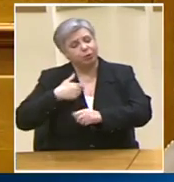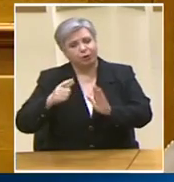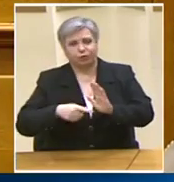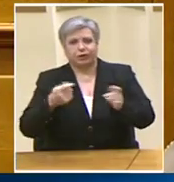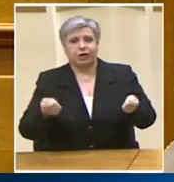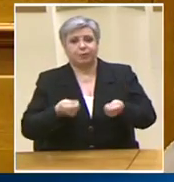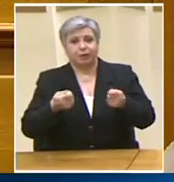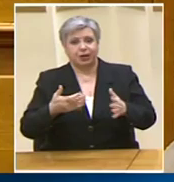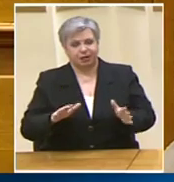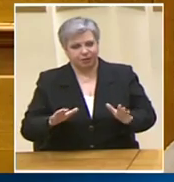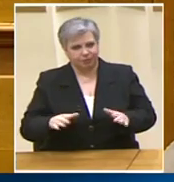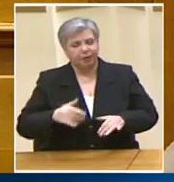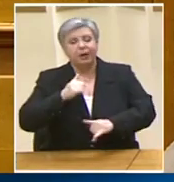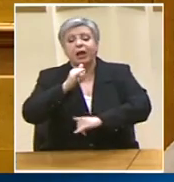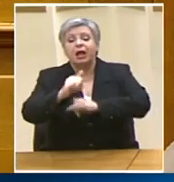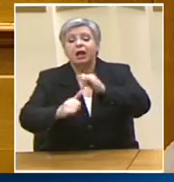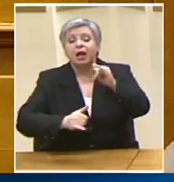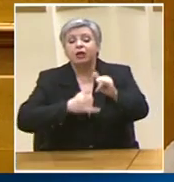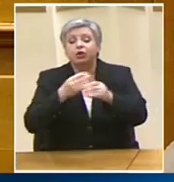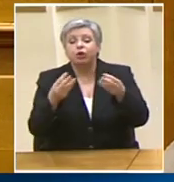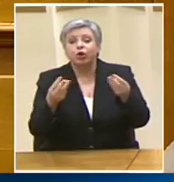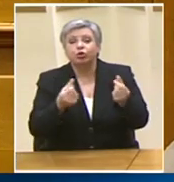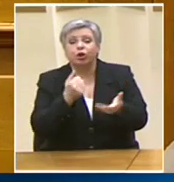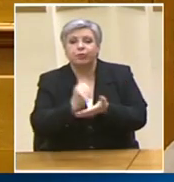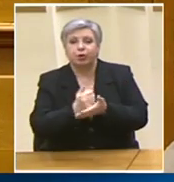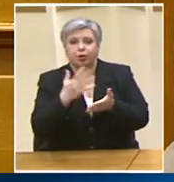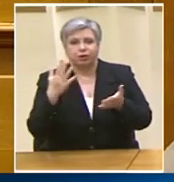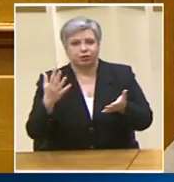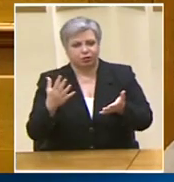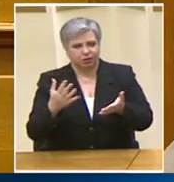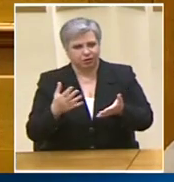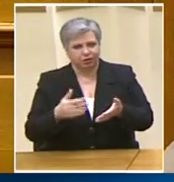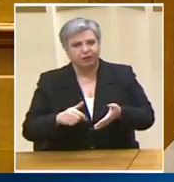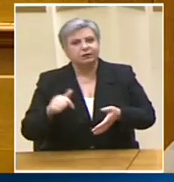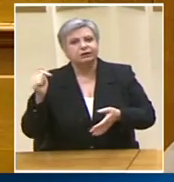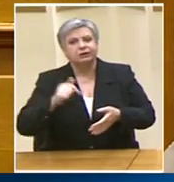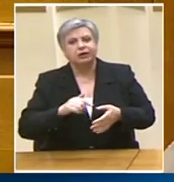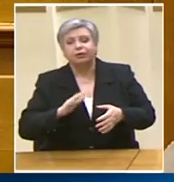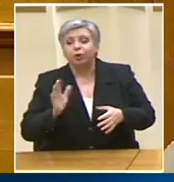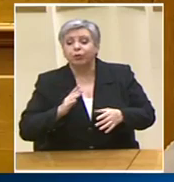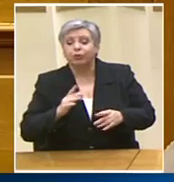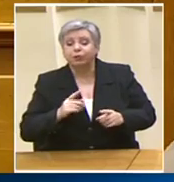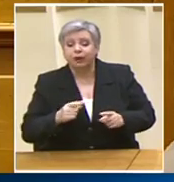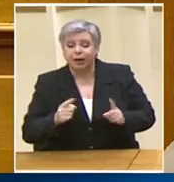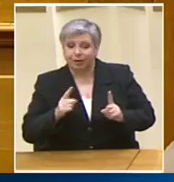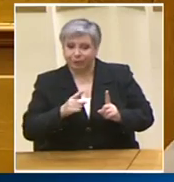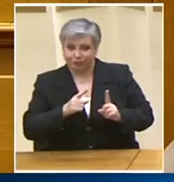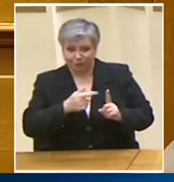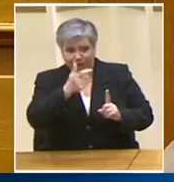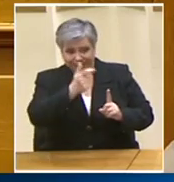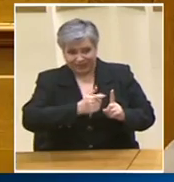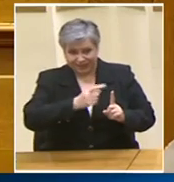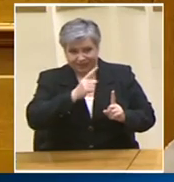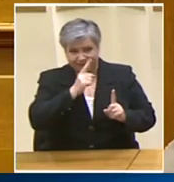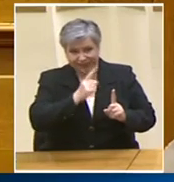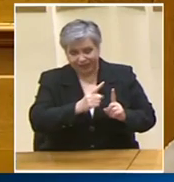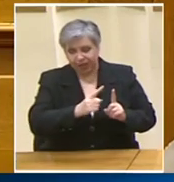επαναφορά του κανόνα μία απόστηρση, μία αποχώρηση μία πρόσληψη από το μία πρόσληψη